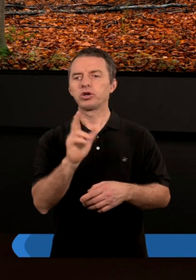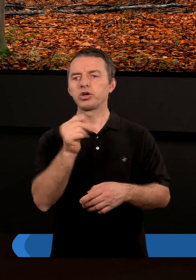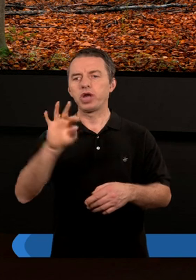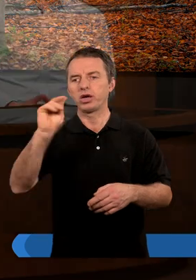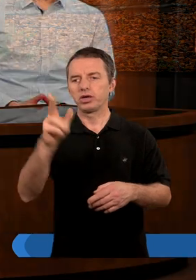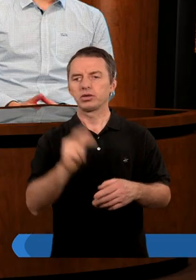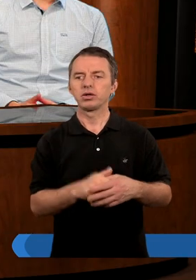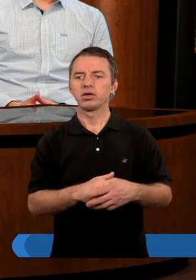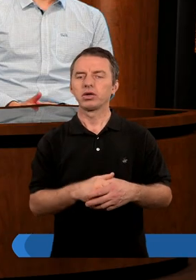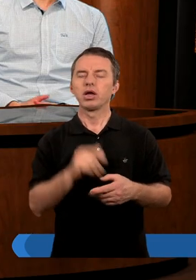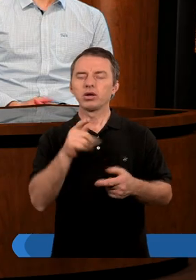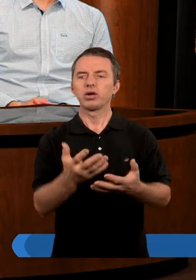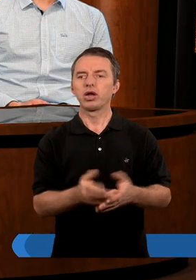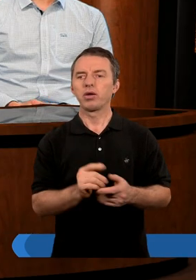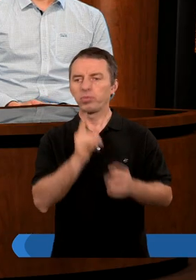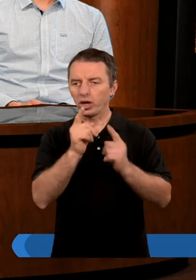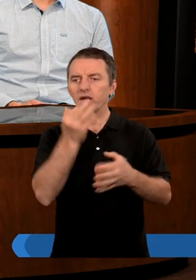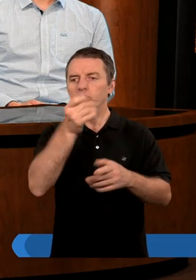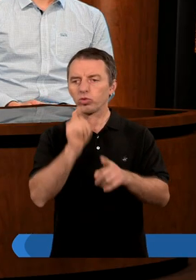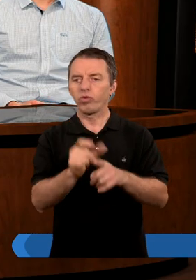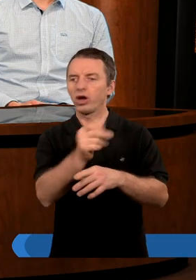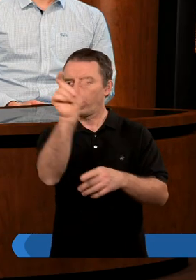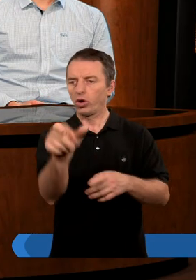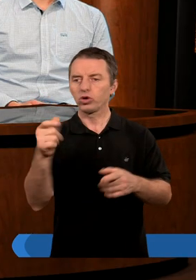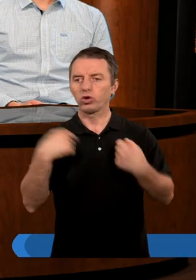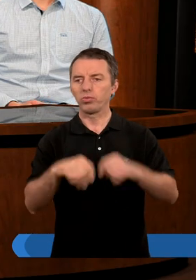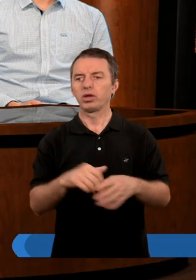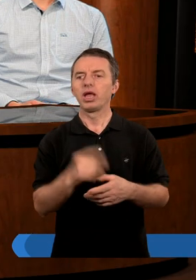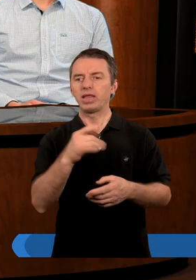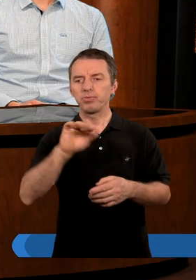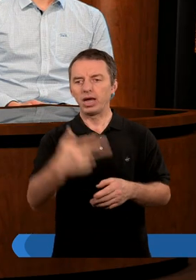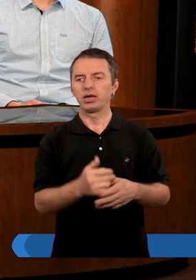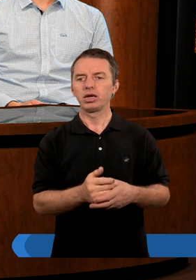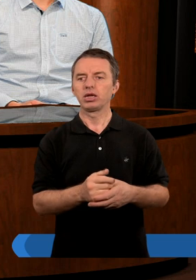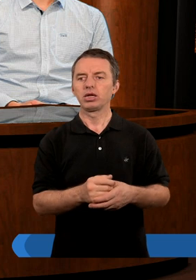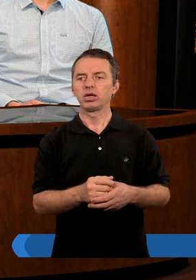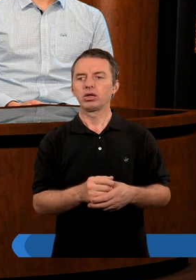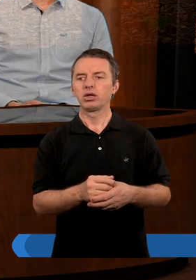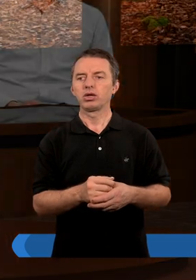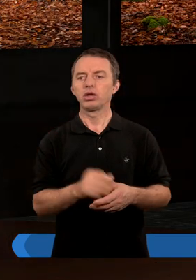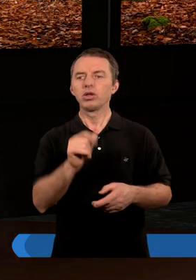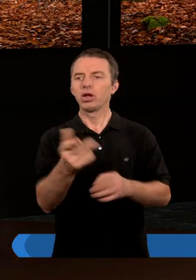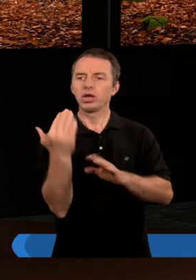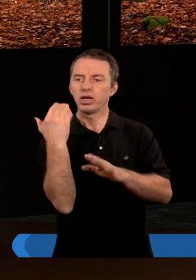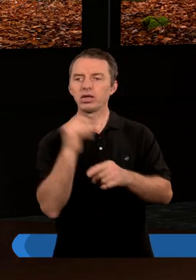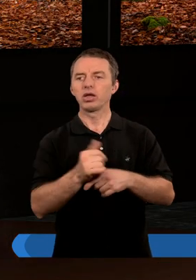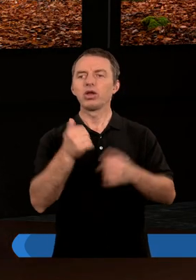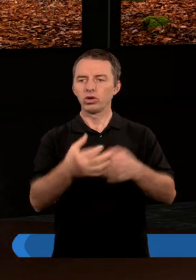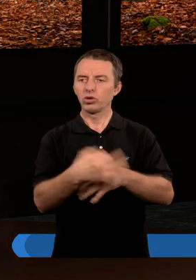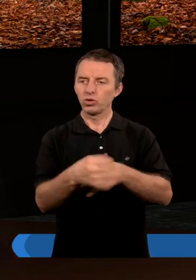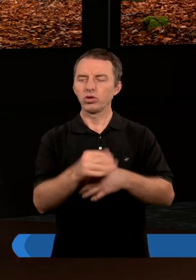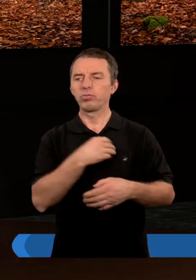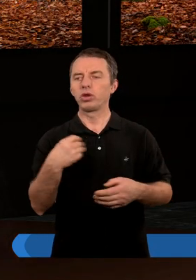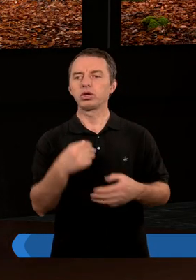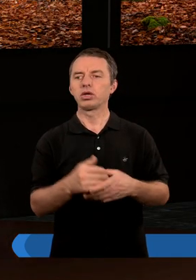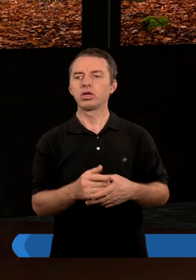się Grzesiek. I pozwólcie, że jeszcze parę słów powiem o każdej osobie. Damian całkiem niedawno skończył